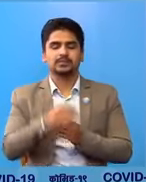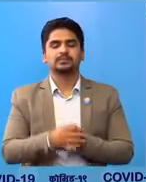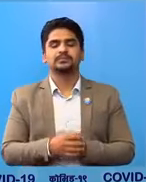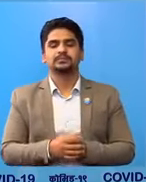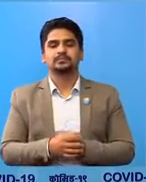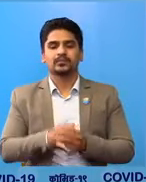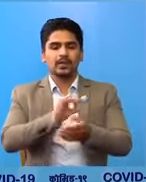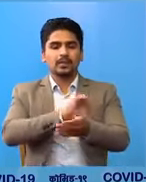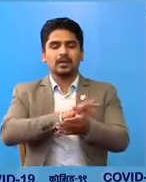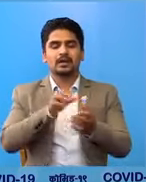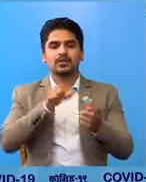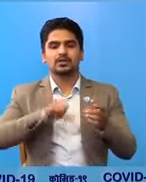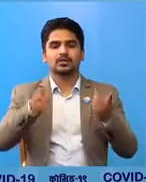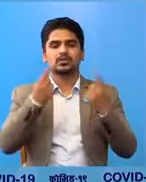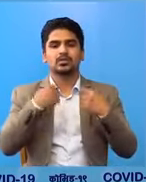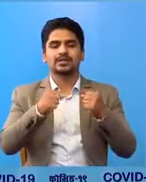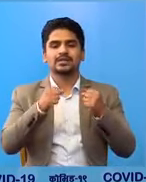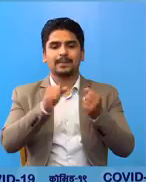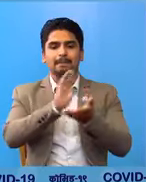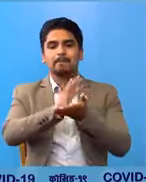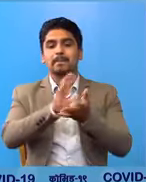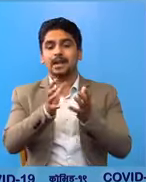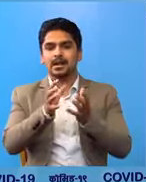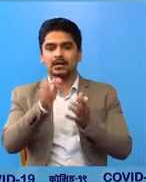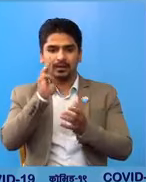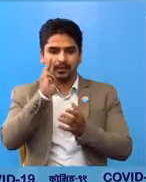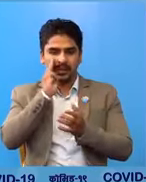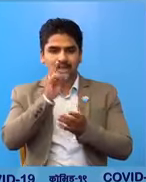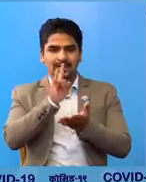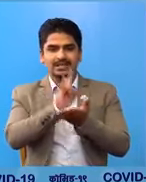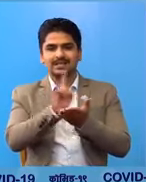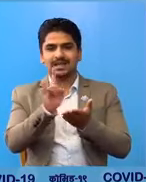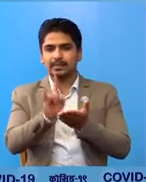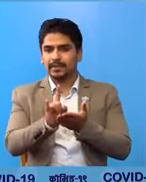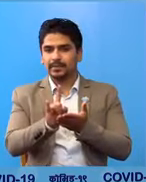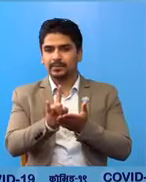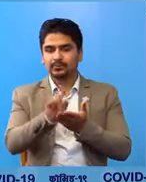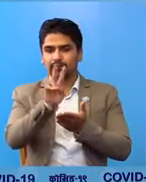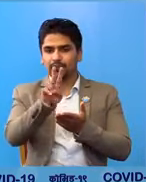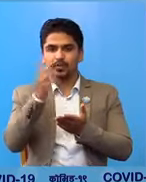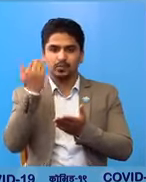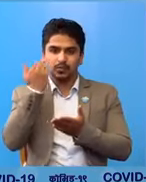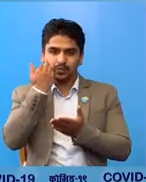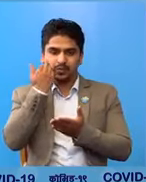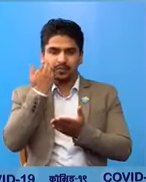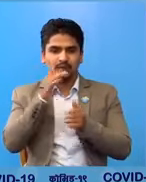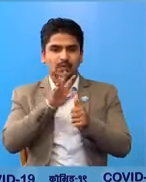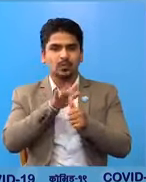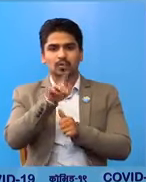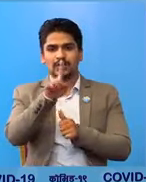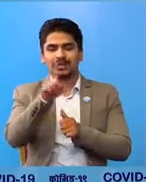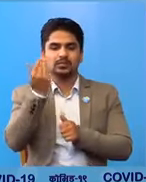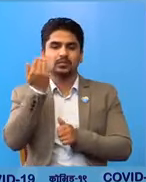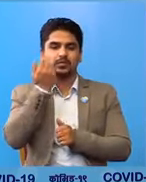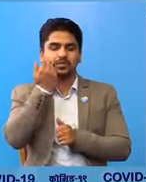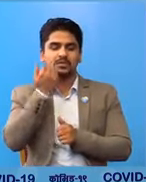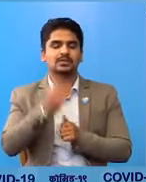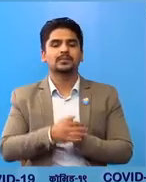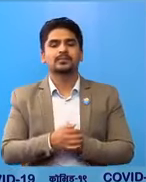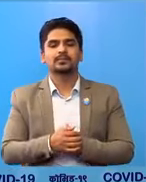प्रादेशिक जनस्वास्त प्रयोक्साला विराटनगर मा जापा का दुई पुरूस, मोरंग का एक पुरूस,